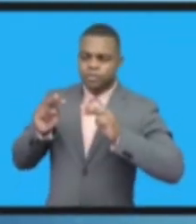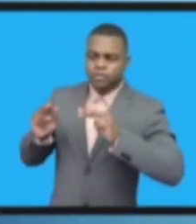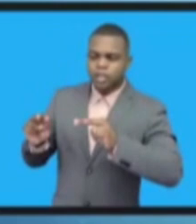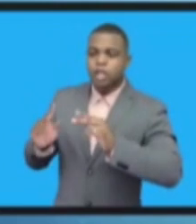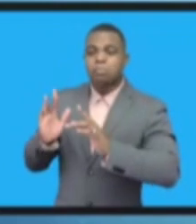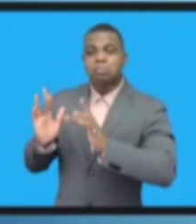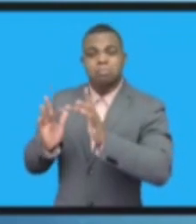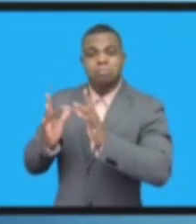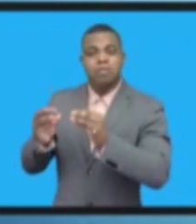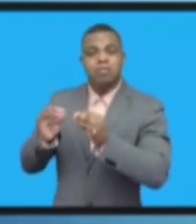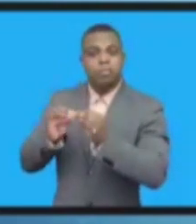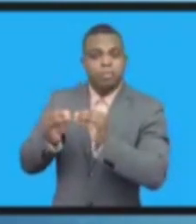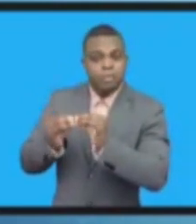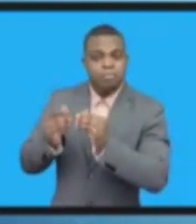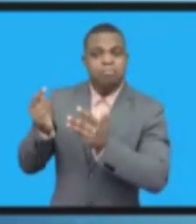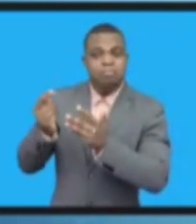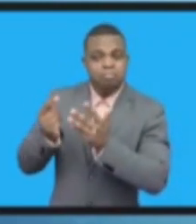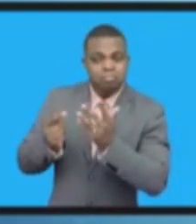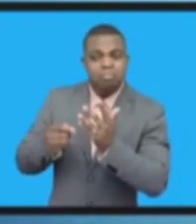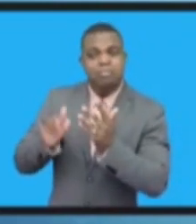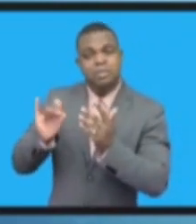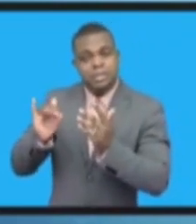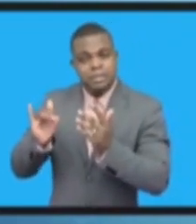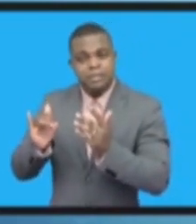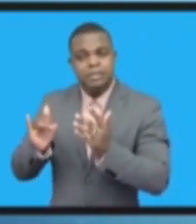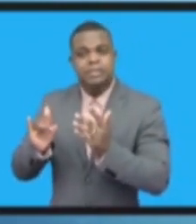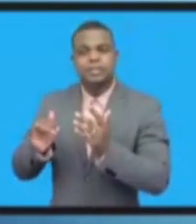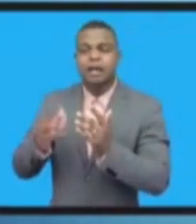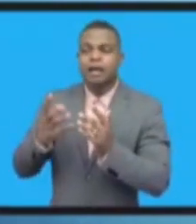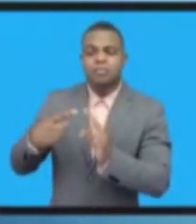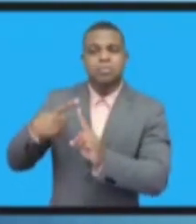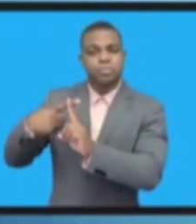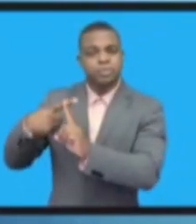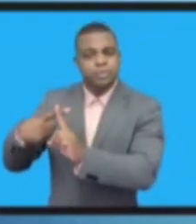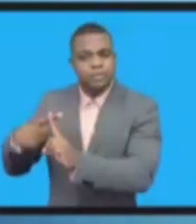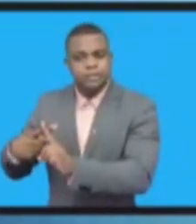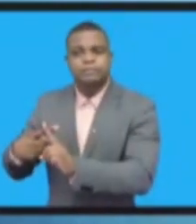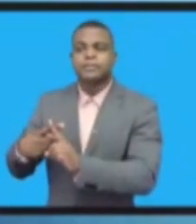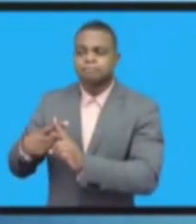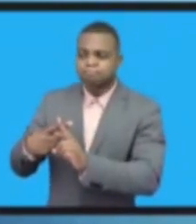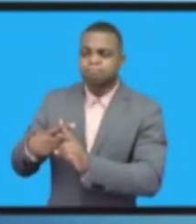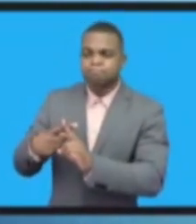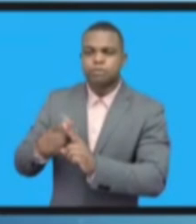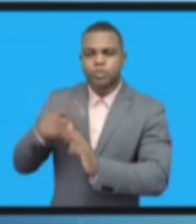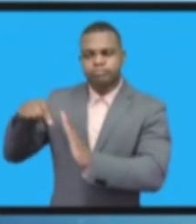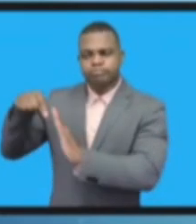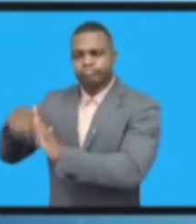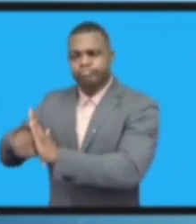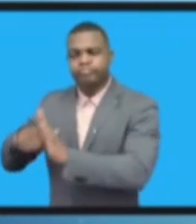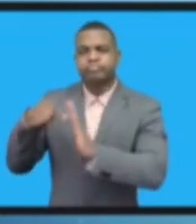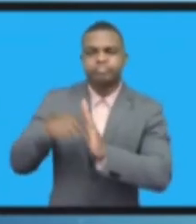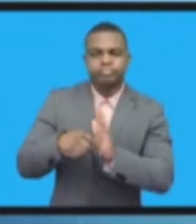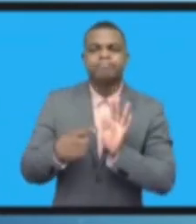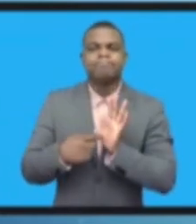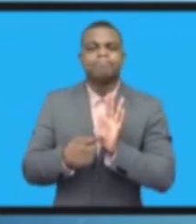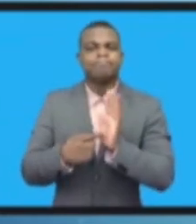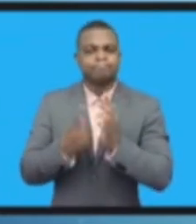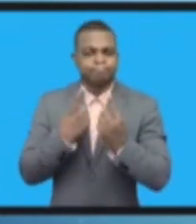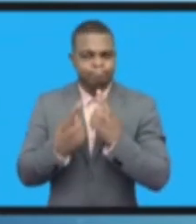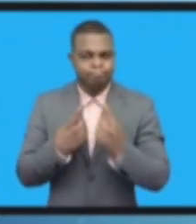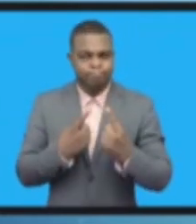которые стоят перед нами довольно-таки подробно. А сейчас пришло время предпринять конкретные усилия по